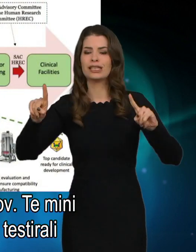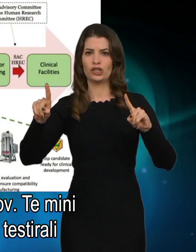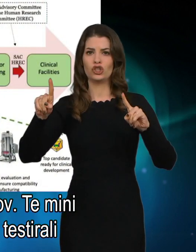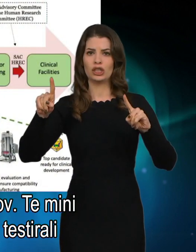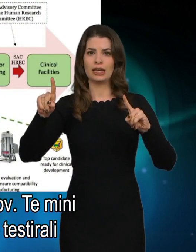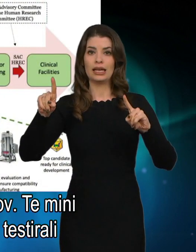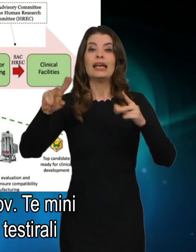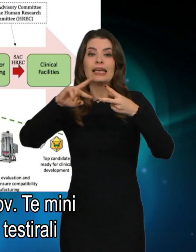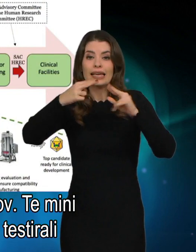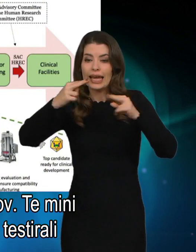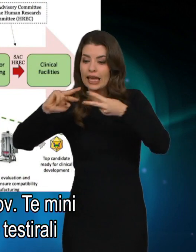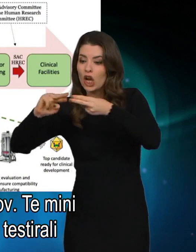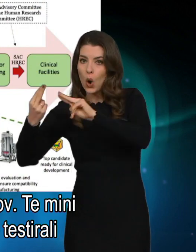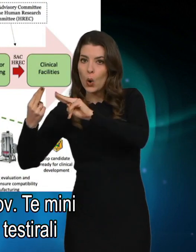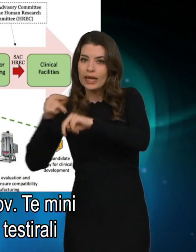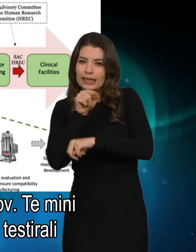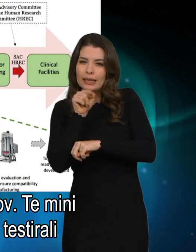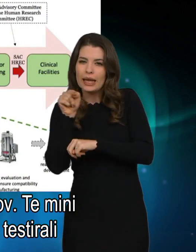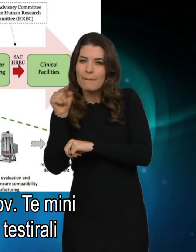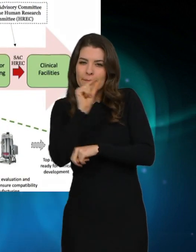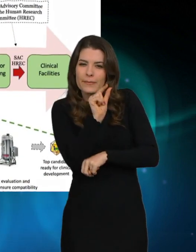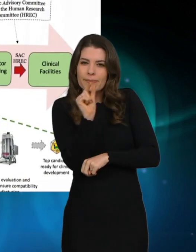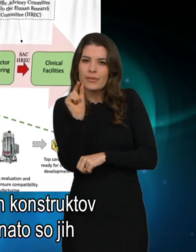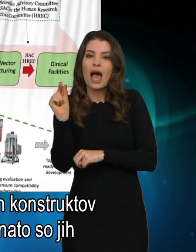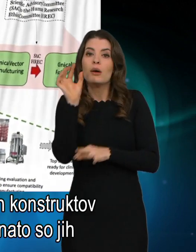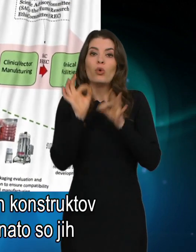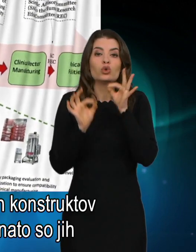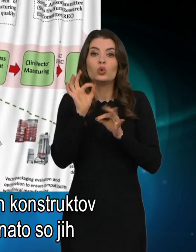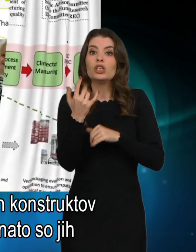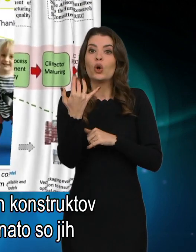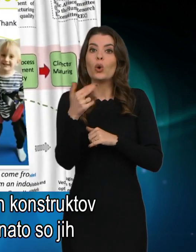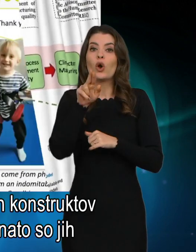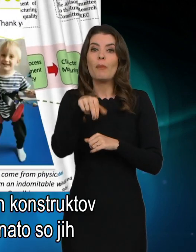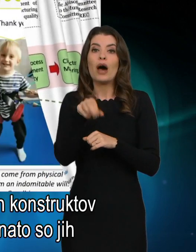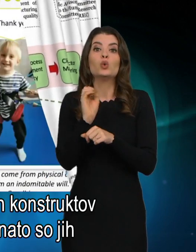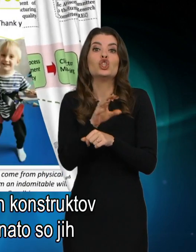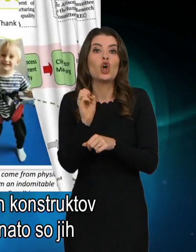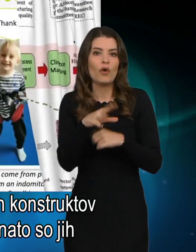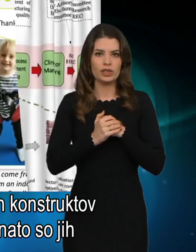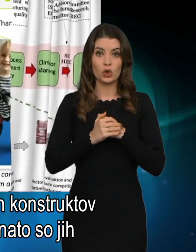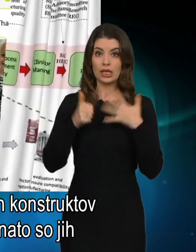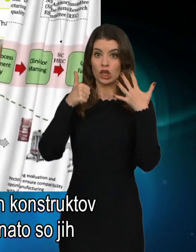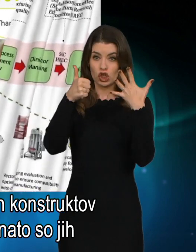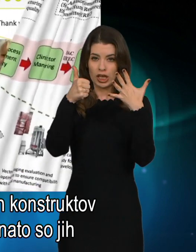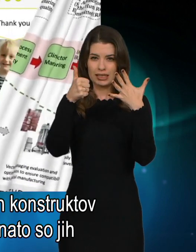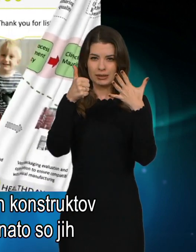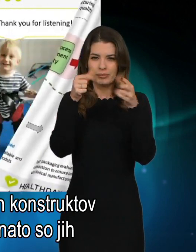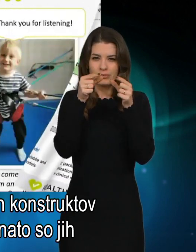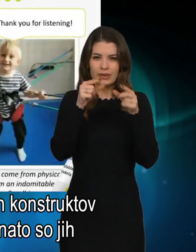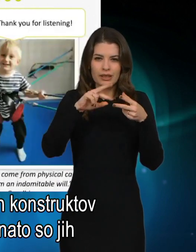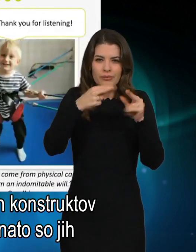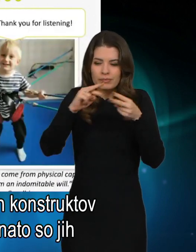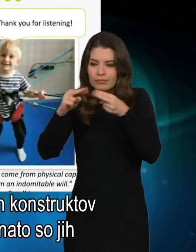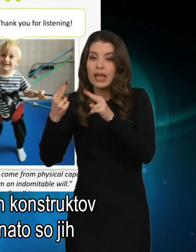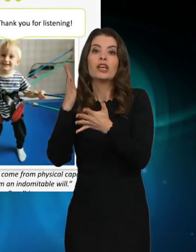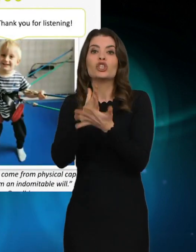genov. In te mini konstrukte so na to testirali za učinkovitost. Še z tih konstruktov je prišlo prvo fazo,